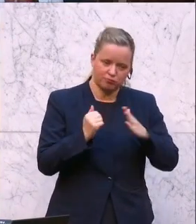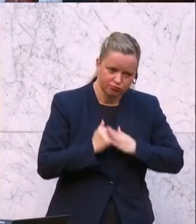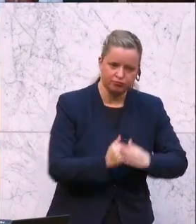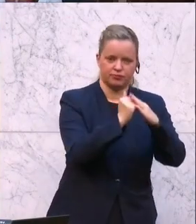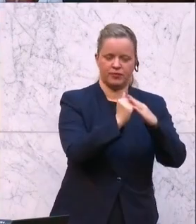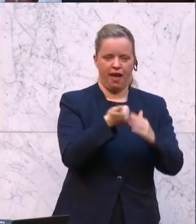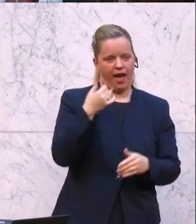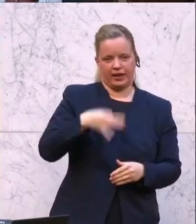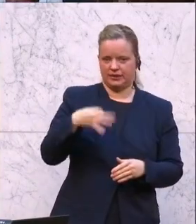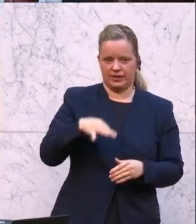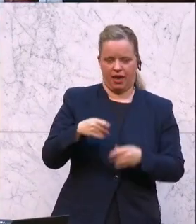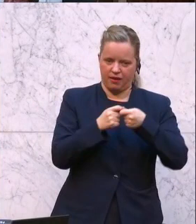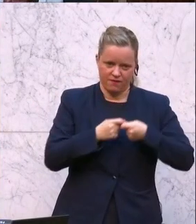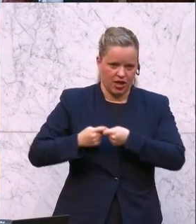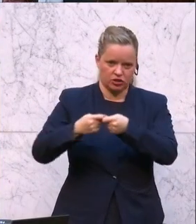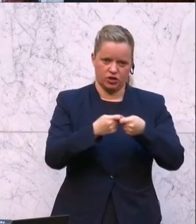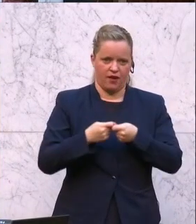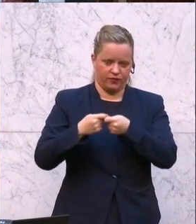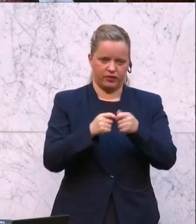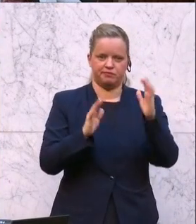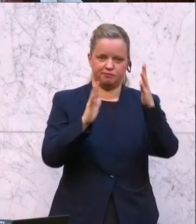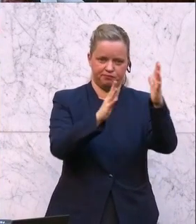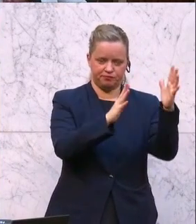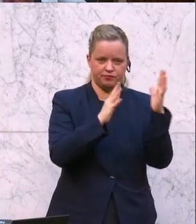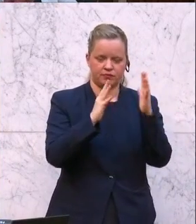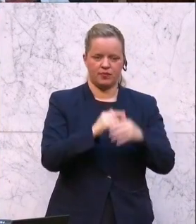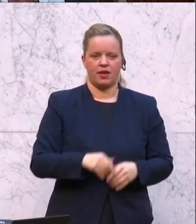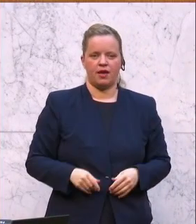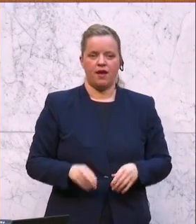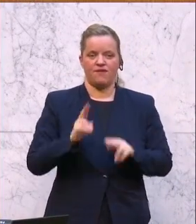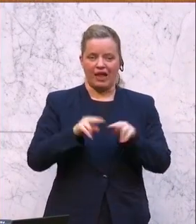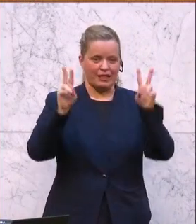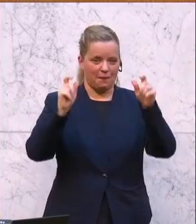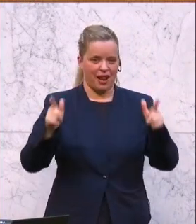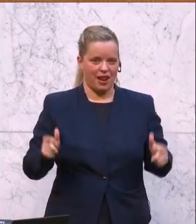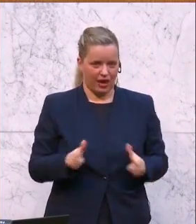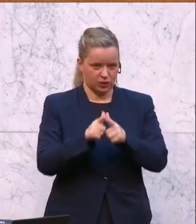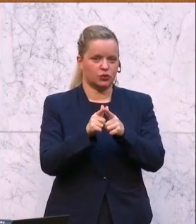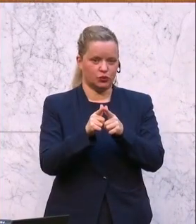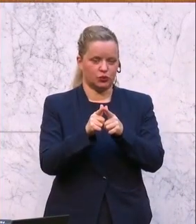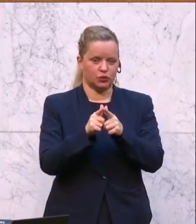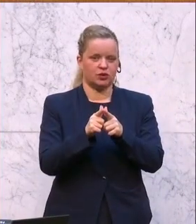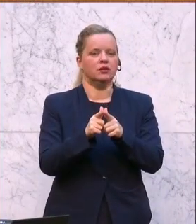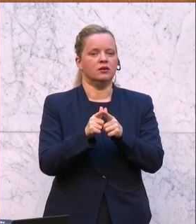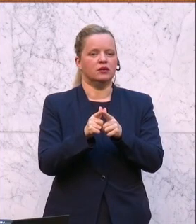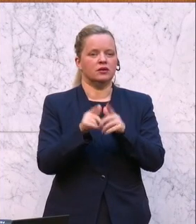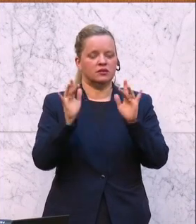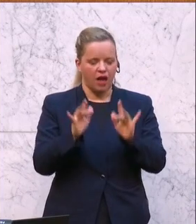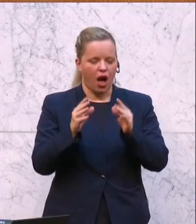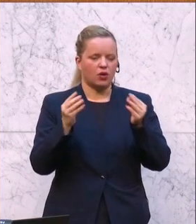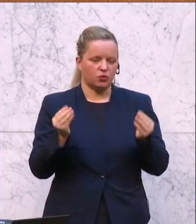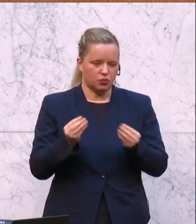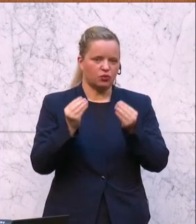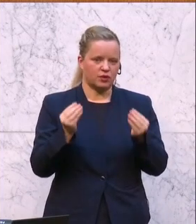in diesem Land gestanden sind. Also wenn es um die Leistung geht, wäre das schon ein Grund zu sagen, wir lassen es bleiben